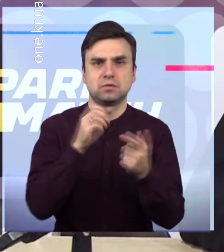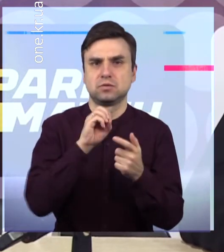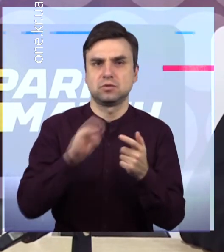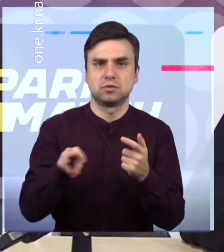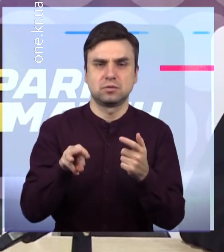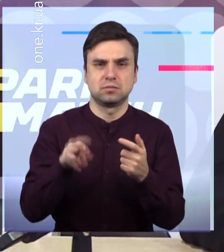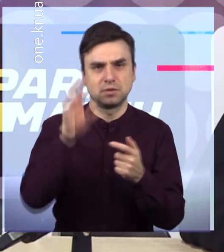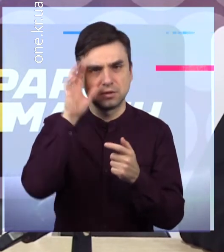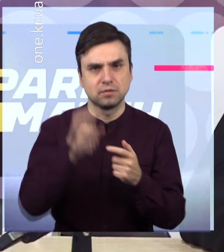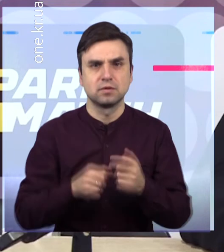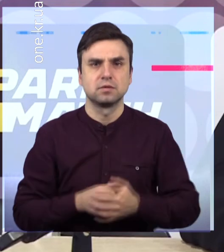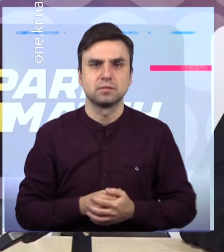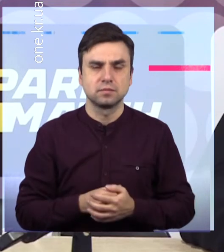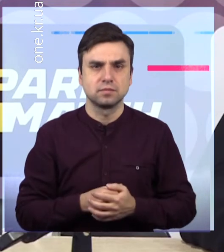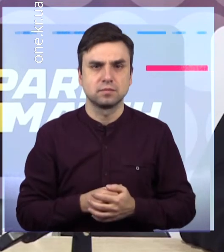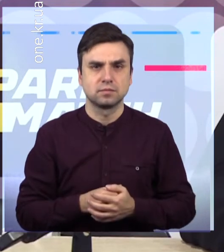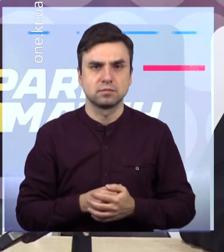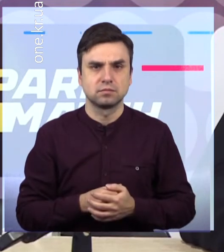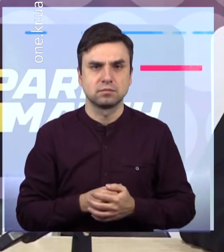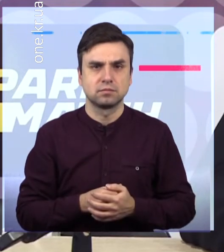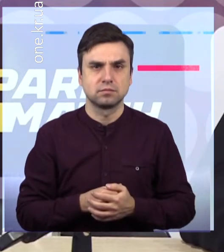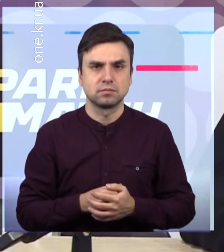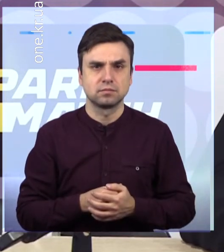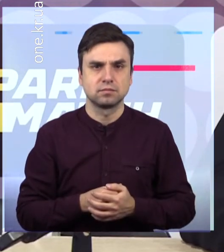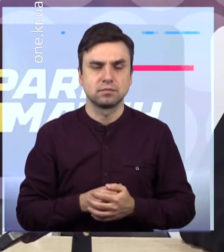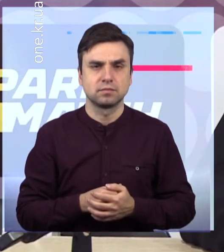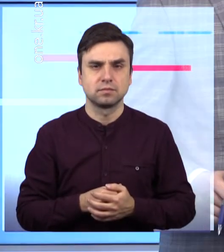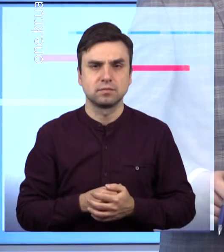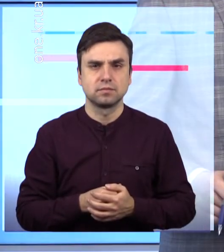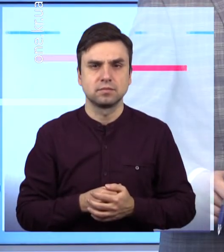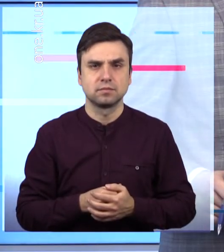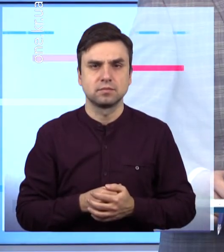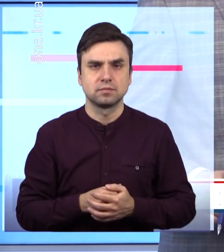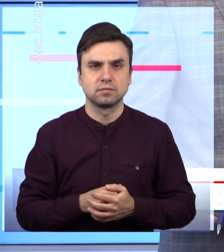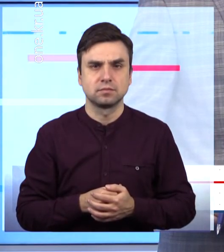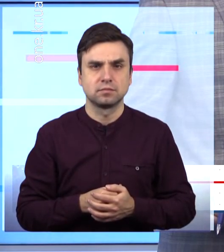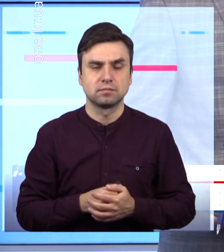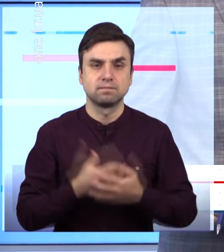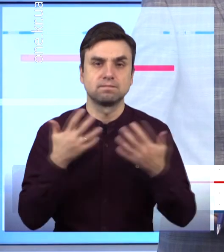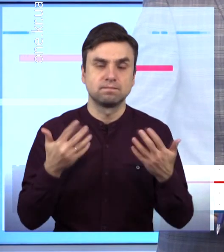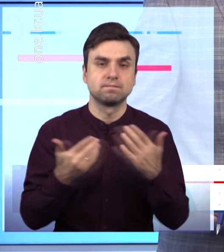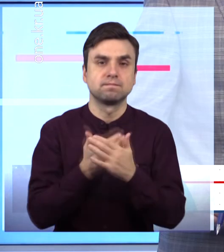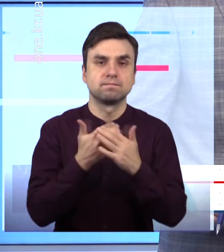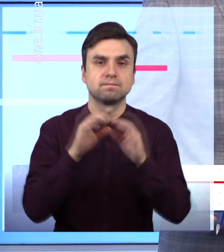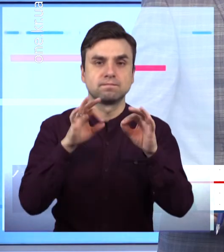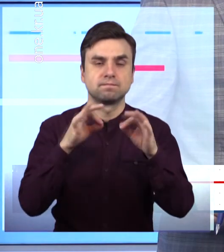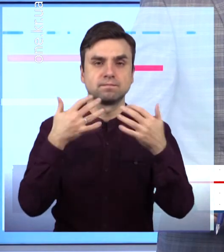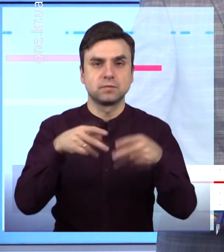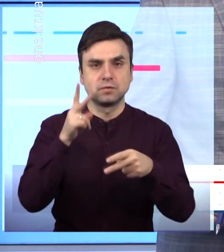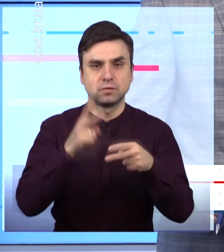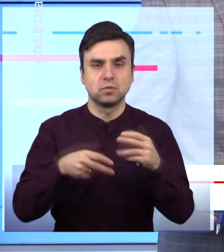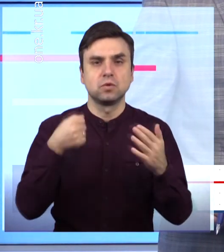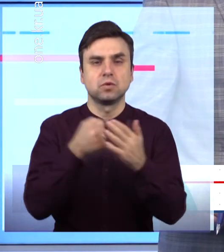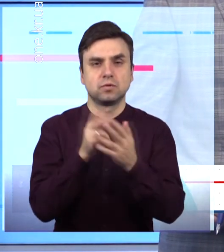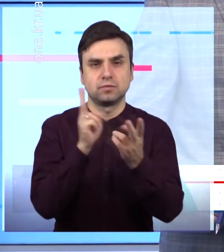намного ігроків по виконанні, по класу, више наших І на цьому все. В студії працював Владислав Новіков До нової